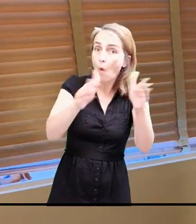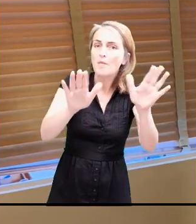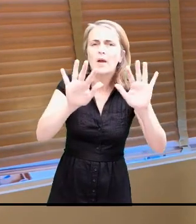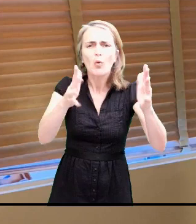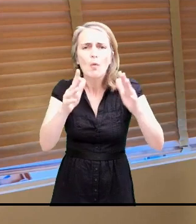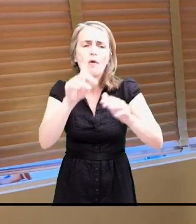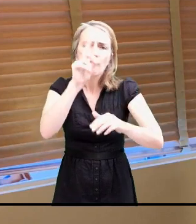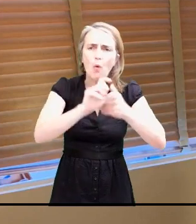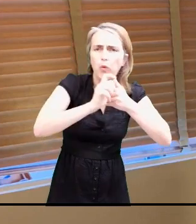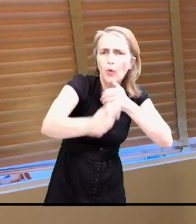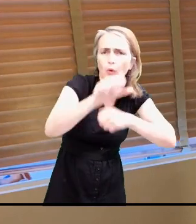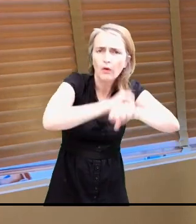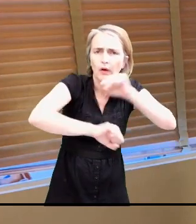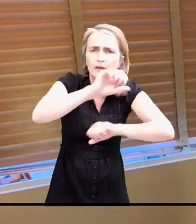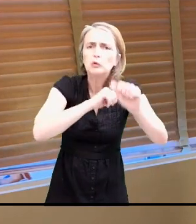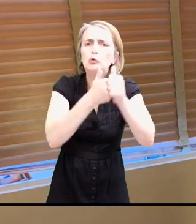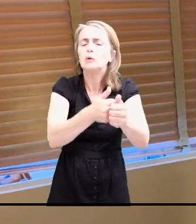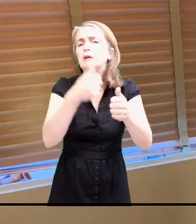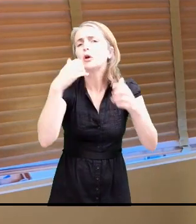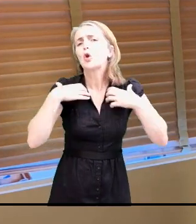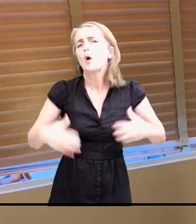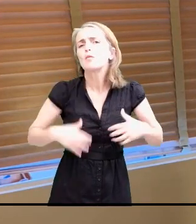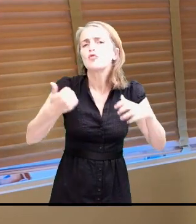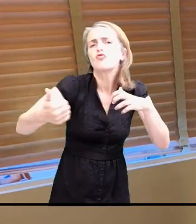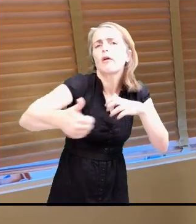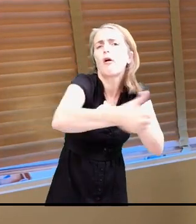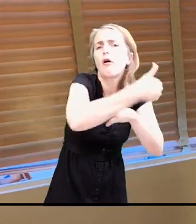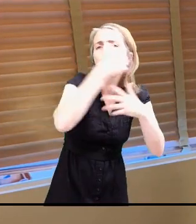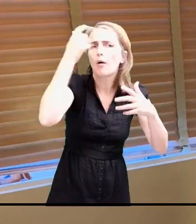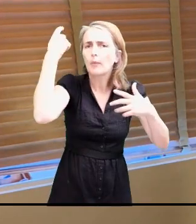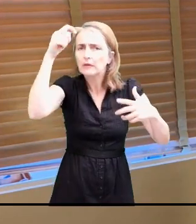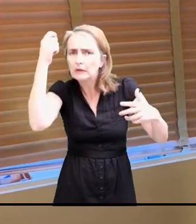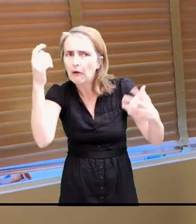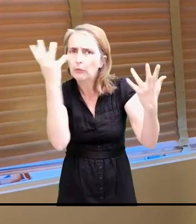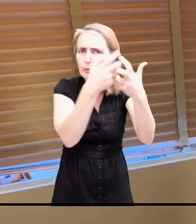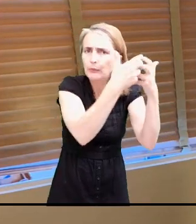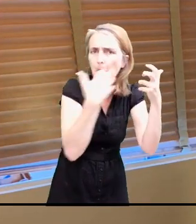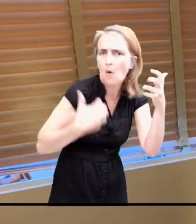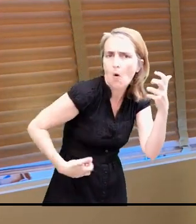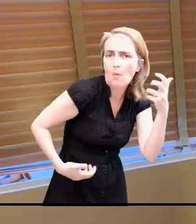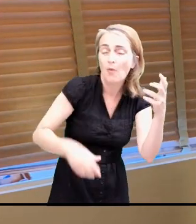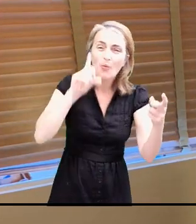membres de leur club, puisqu'il a un protocole très précis pour pouvoir jouer au tennis.